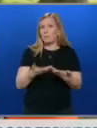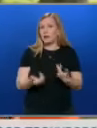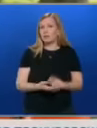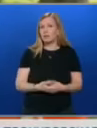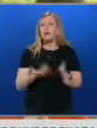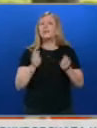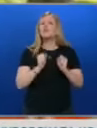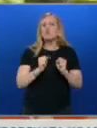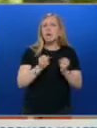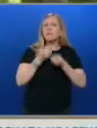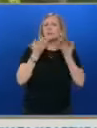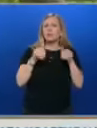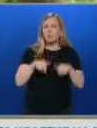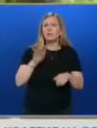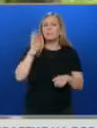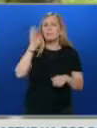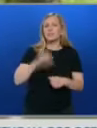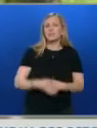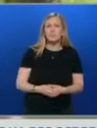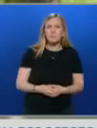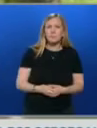Какво очаквате да се случи от тук на търк?